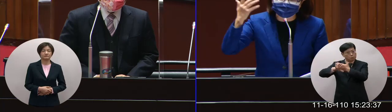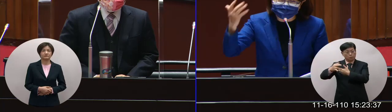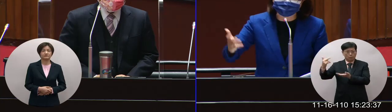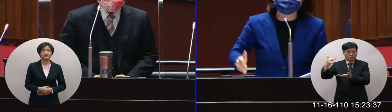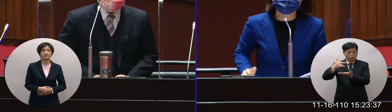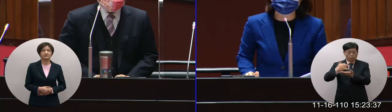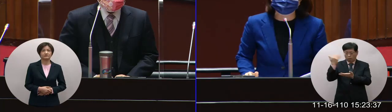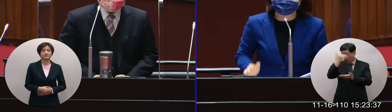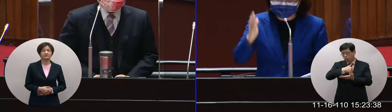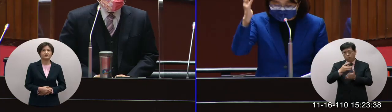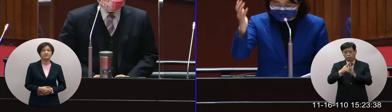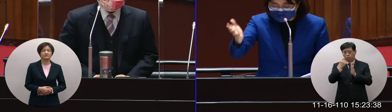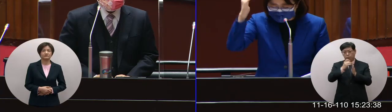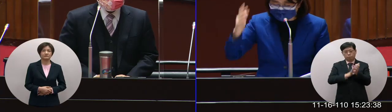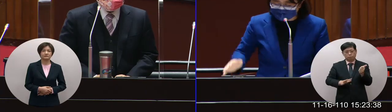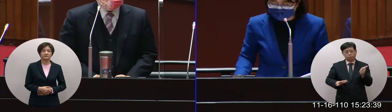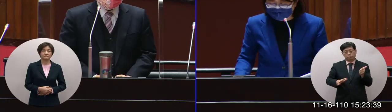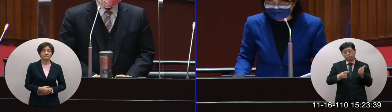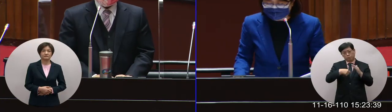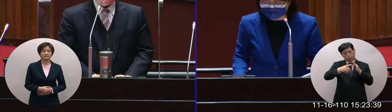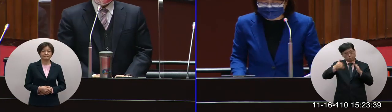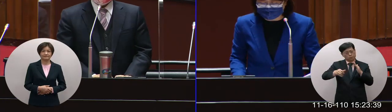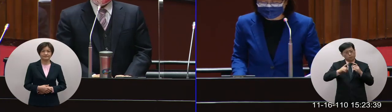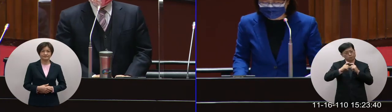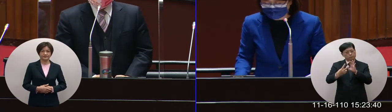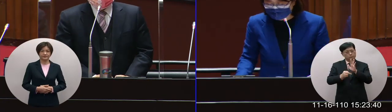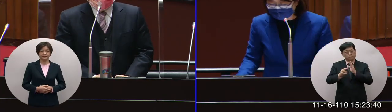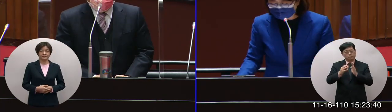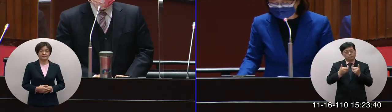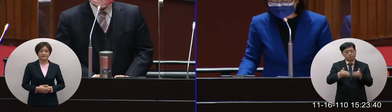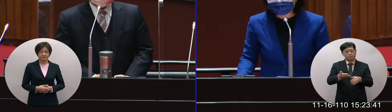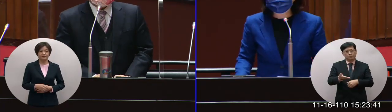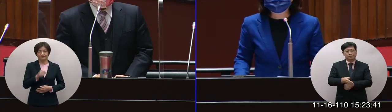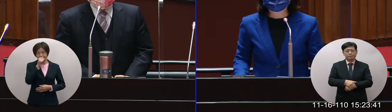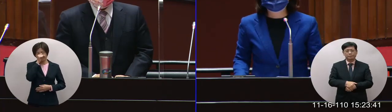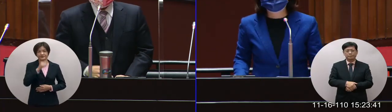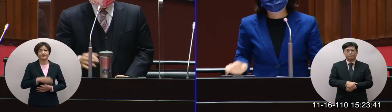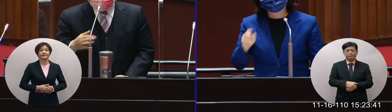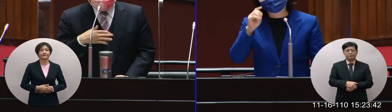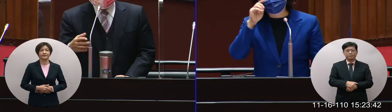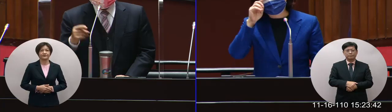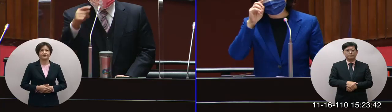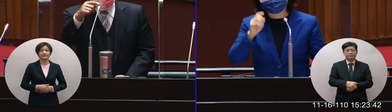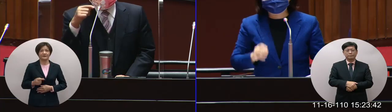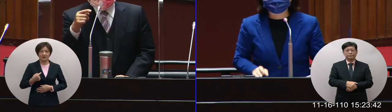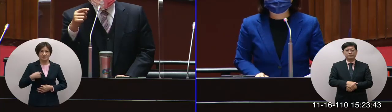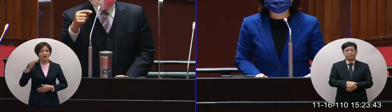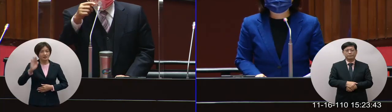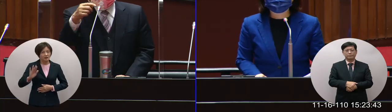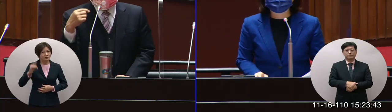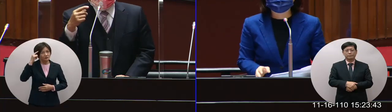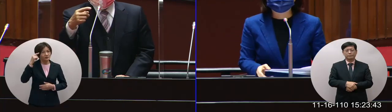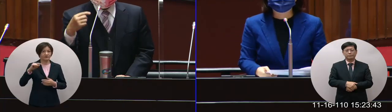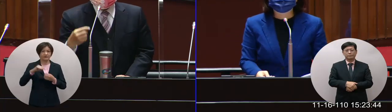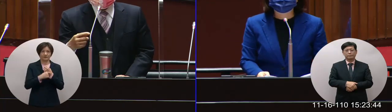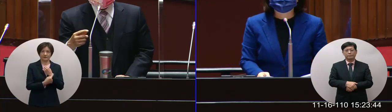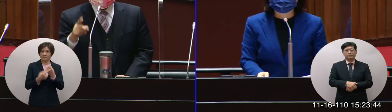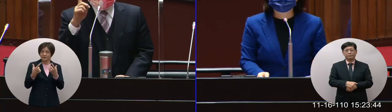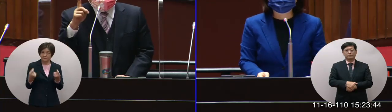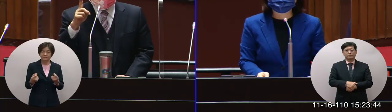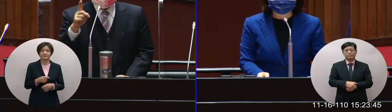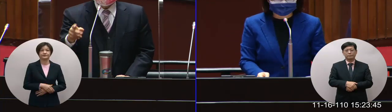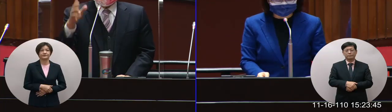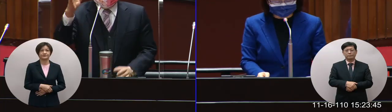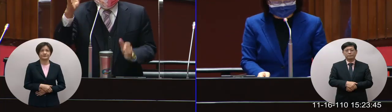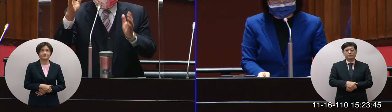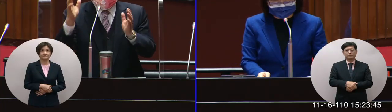回來而這樣戶籍受影響院長你有沒有回應一下這個問題好這個態度是一致的我們態度是一